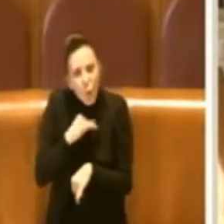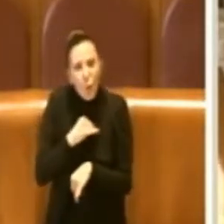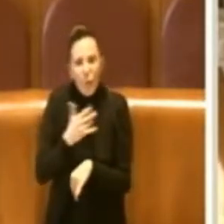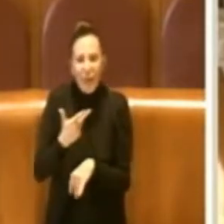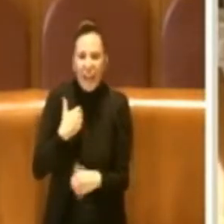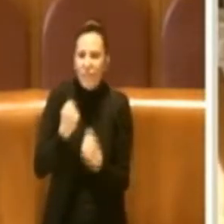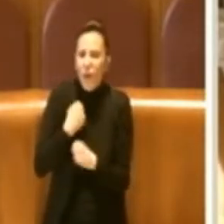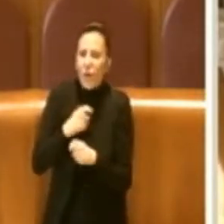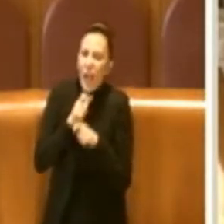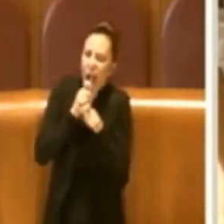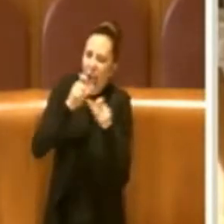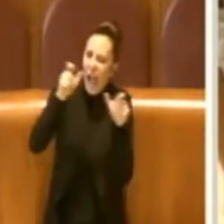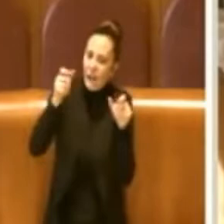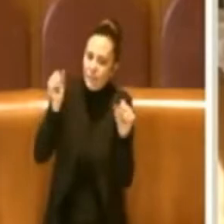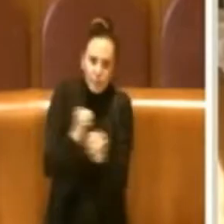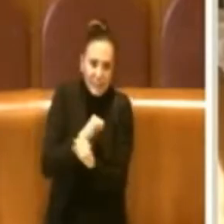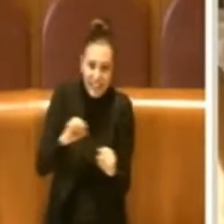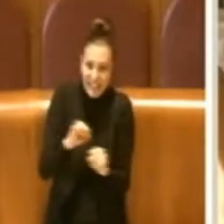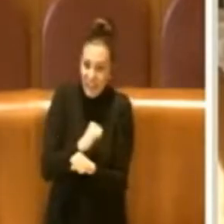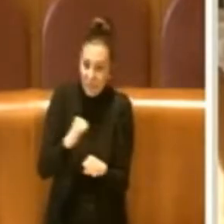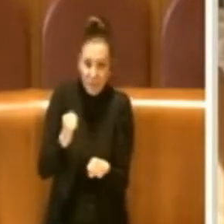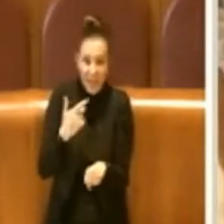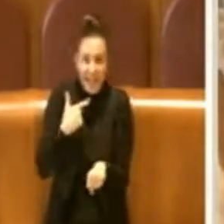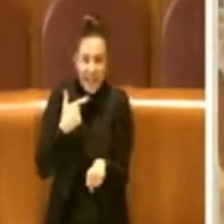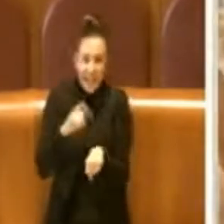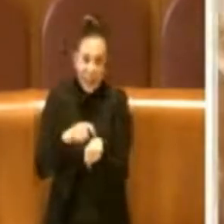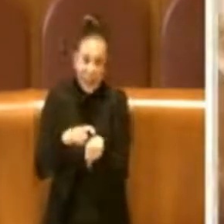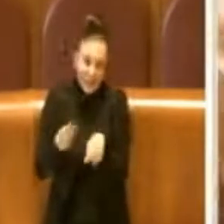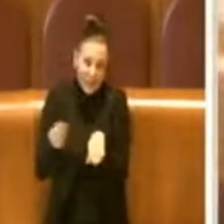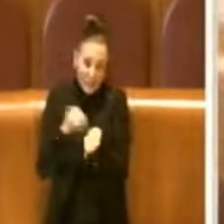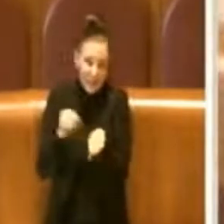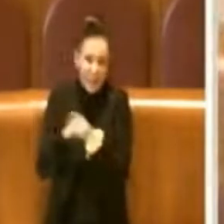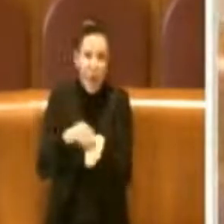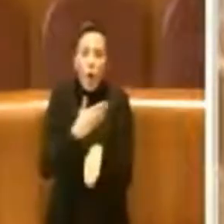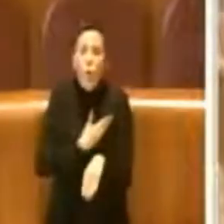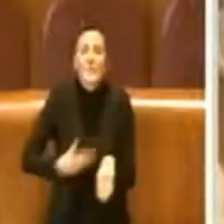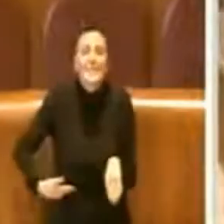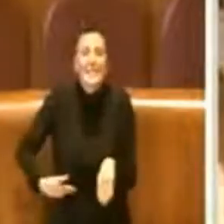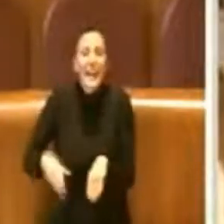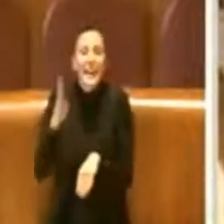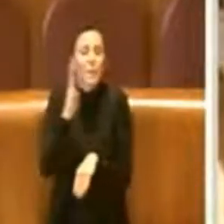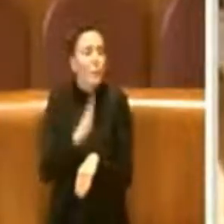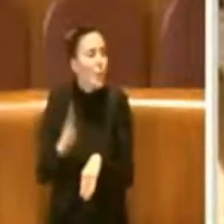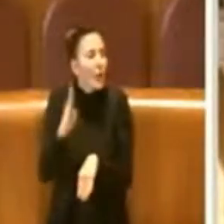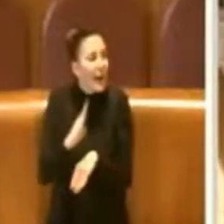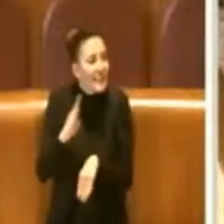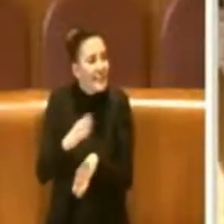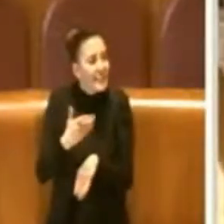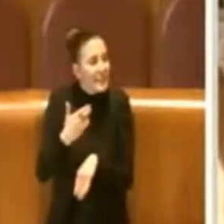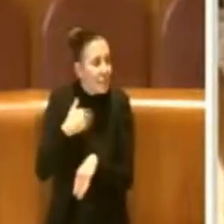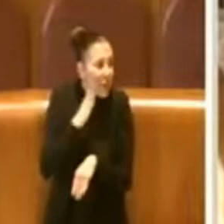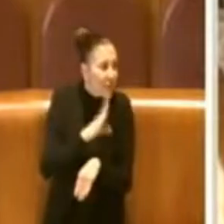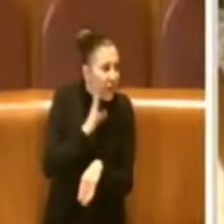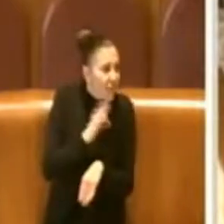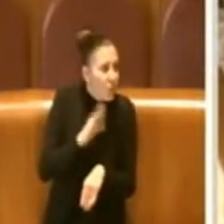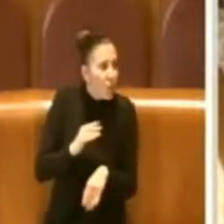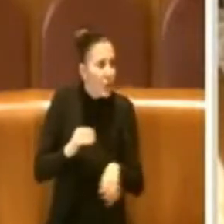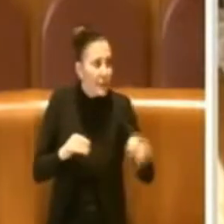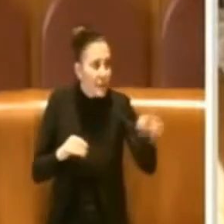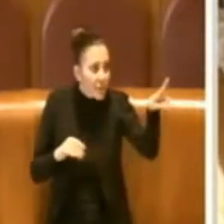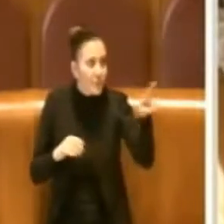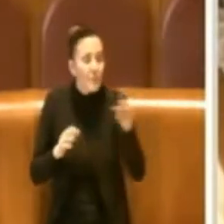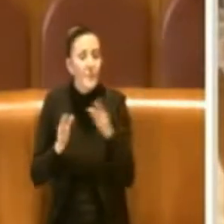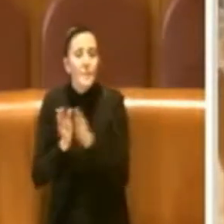perché non sono mai intervenuta. Prego, consigliera, consigliere Bucarini, cortesemente. Grazie, grazie.